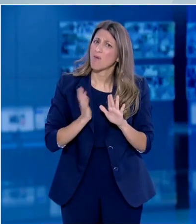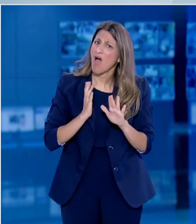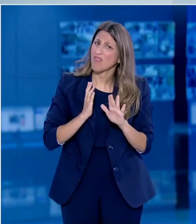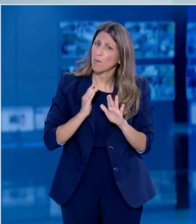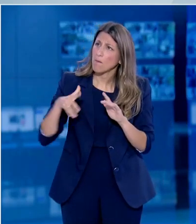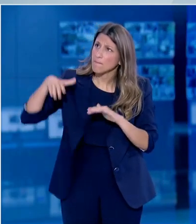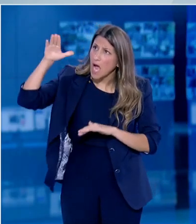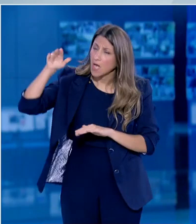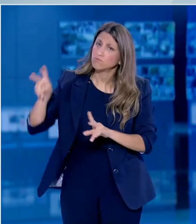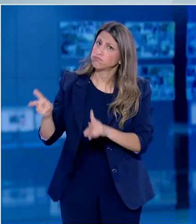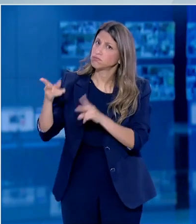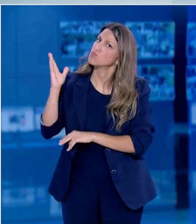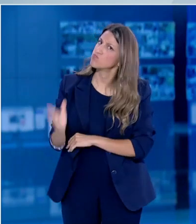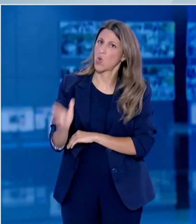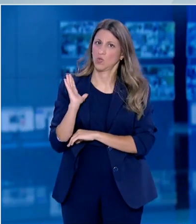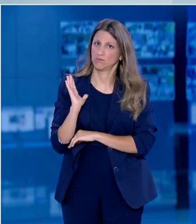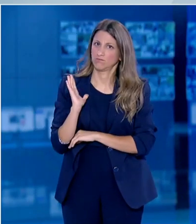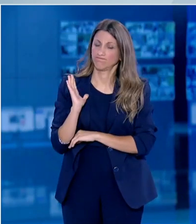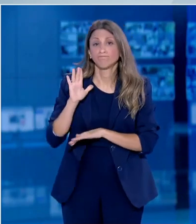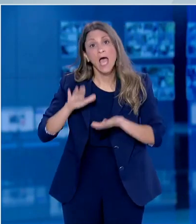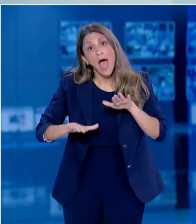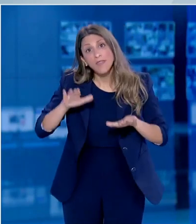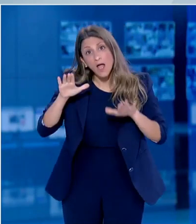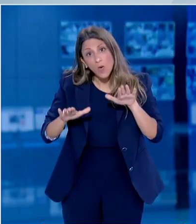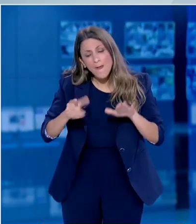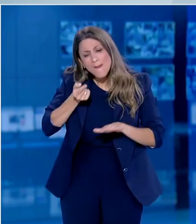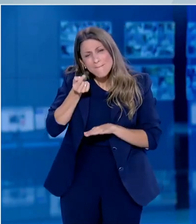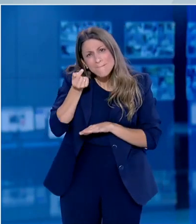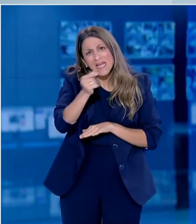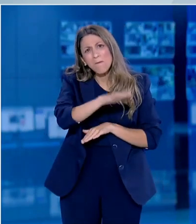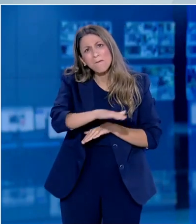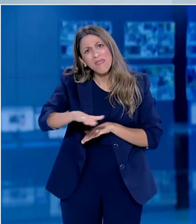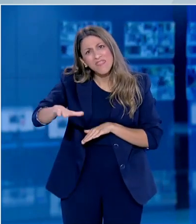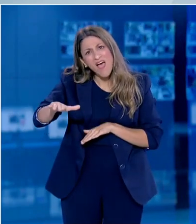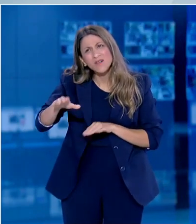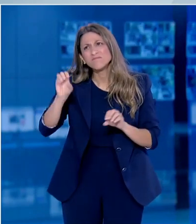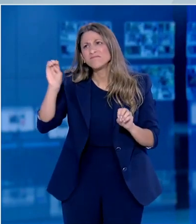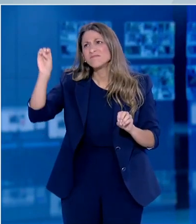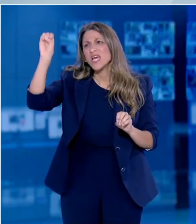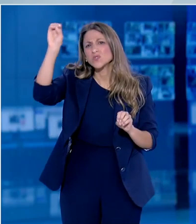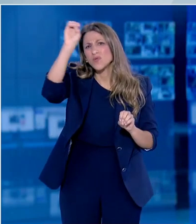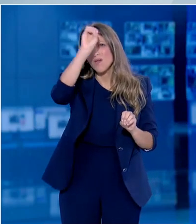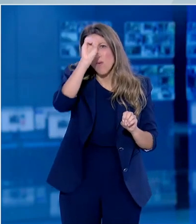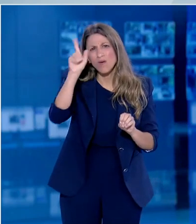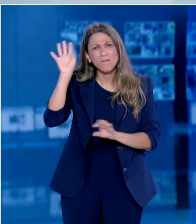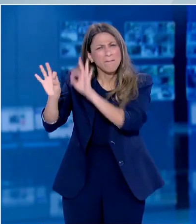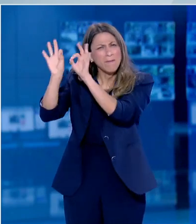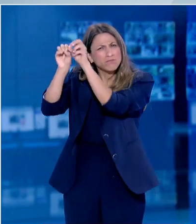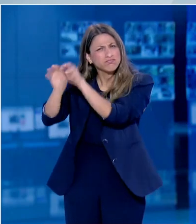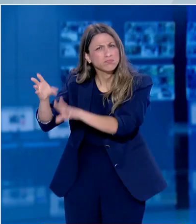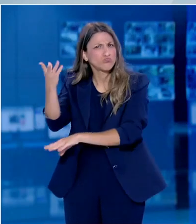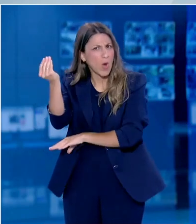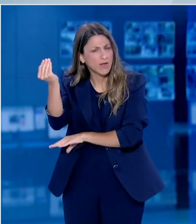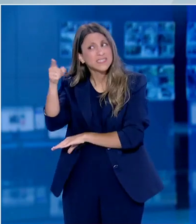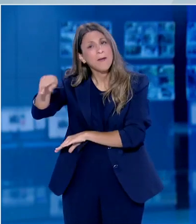περάσουν ελαφρά. Υπάρχουν ευτυχώς λίγες τραγικές περιπτώσεις παιδιών σε χώρες με υψηλό αριθμό περιπτώσεων της νέας